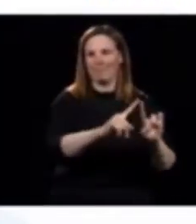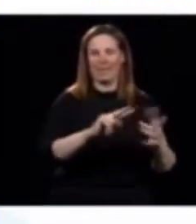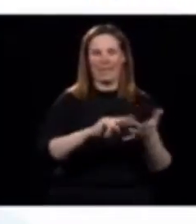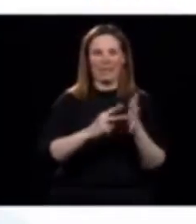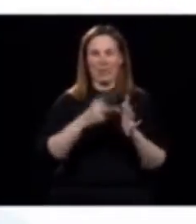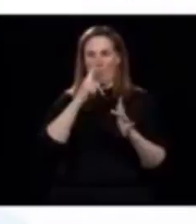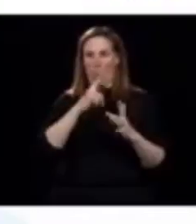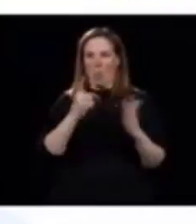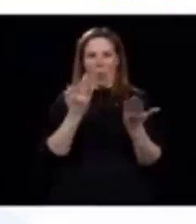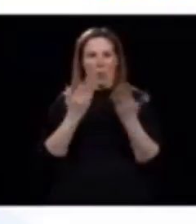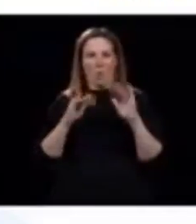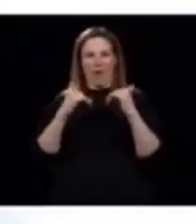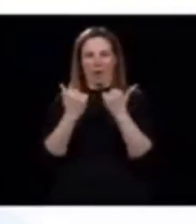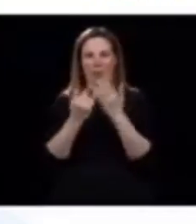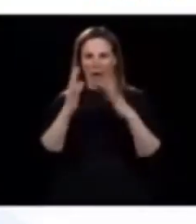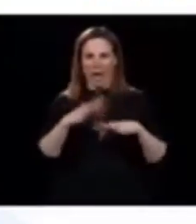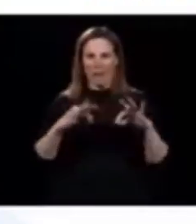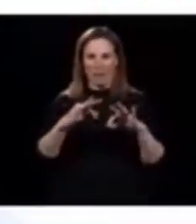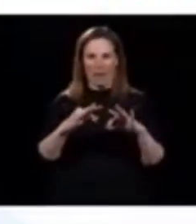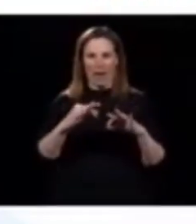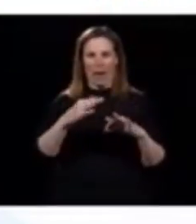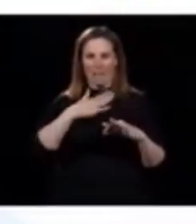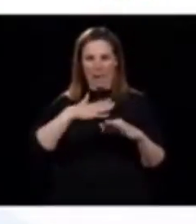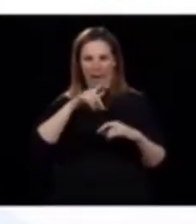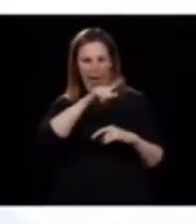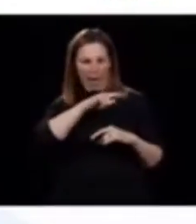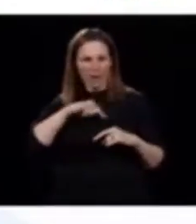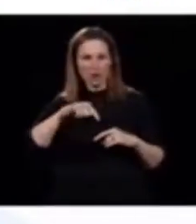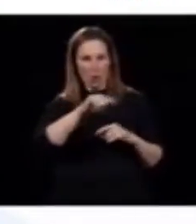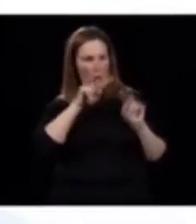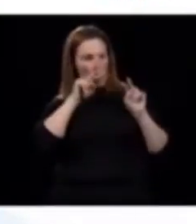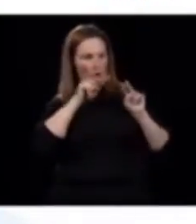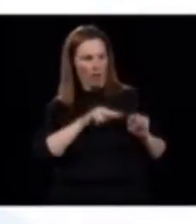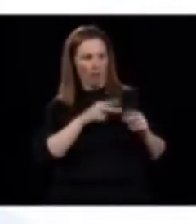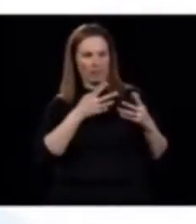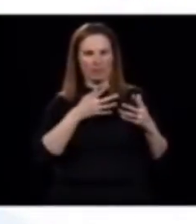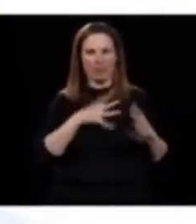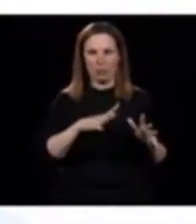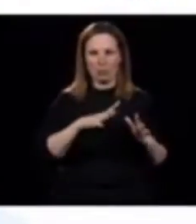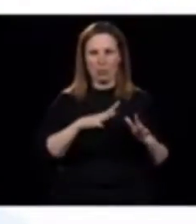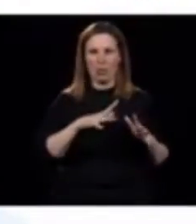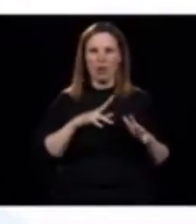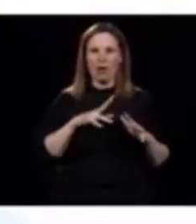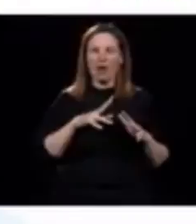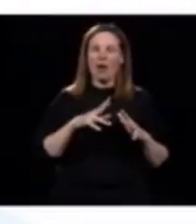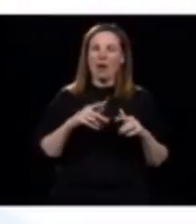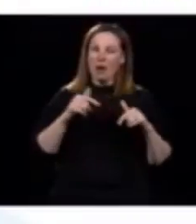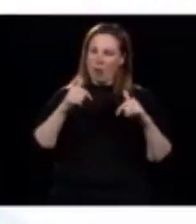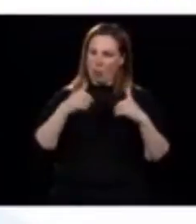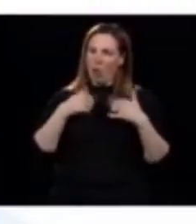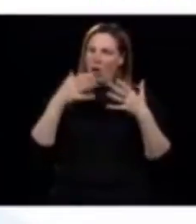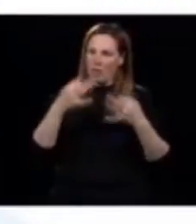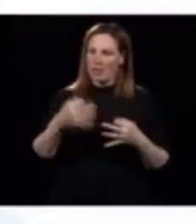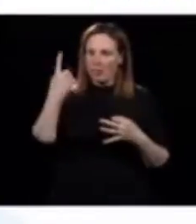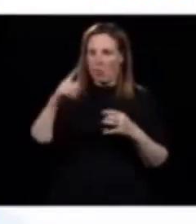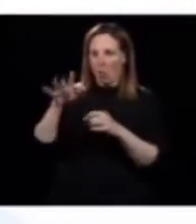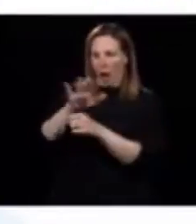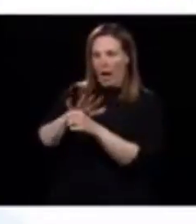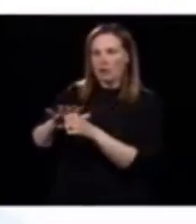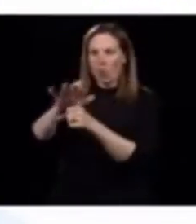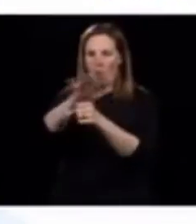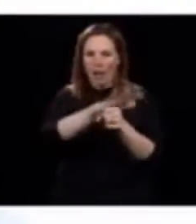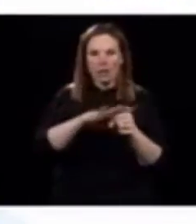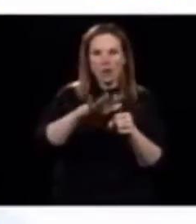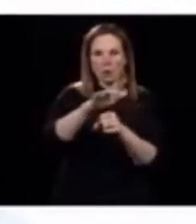approche qui est localisée, régionalisée. On fait le constat central. Nous prenons les décisions pour protéger les régions peu